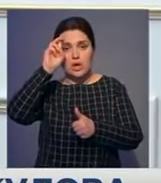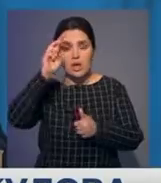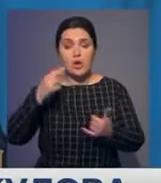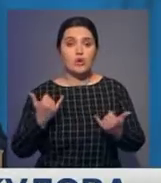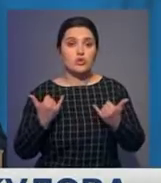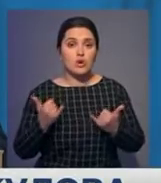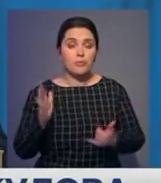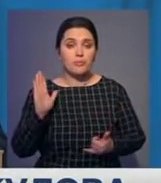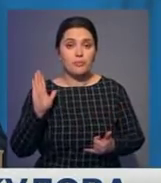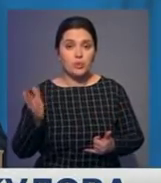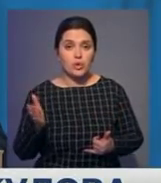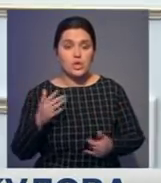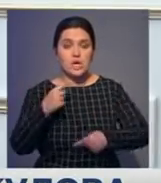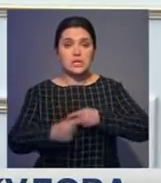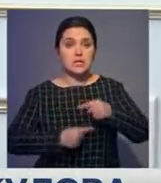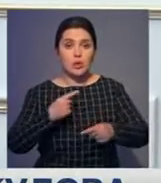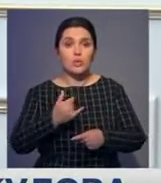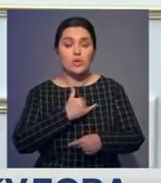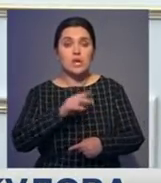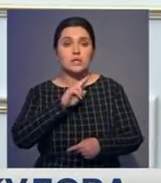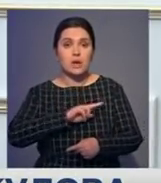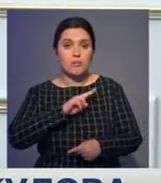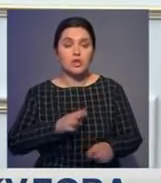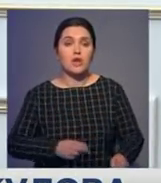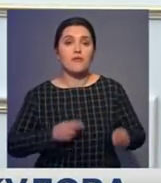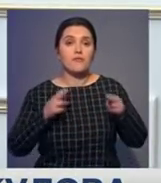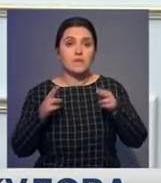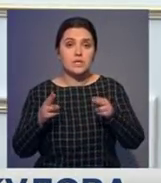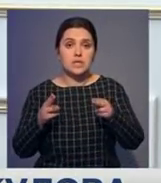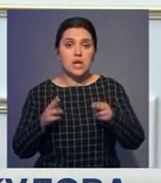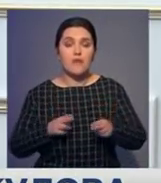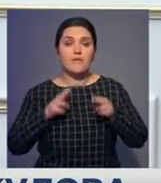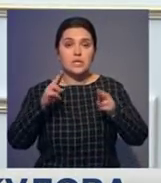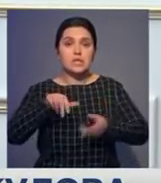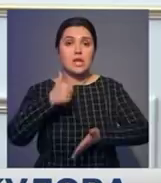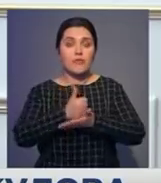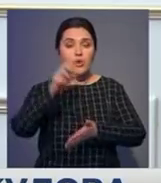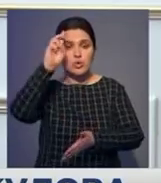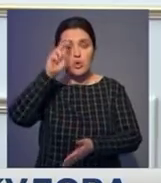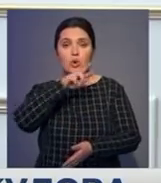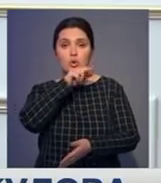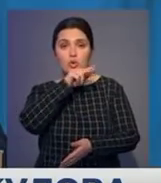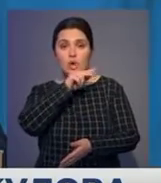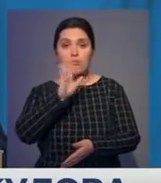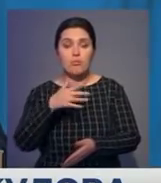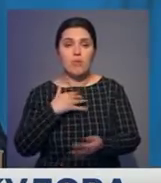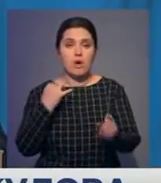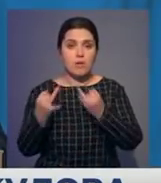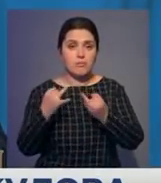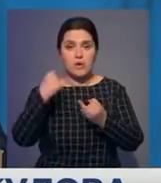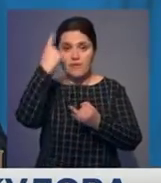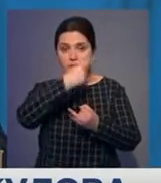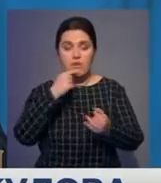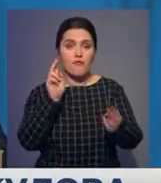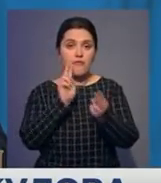предстоят следующие у нас работы. Визит президента Южной Кореи и мои с ним переговоры и встречи.